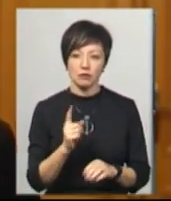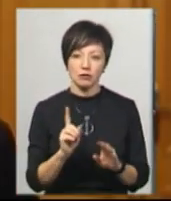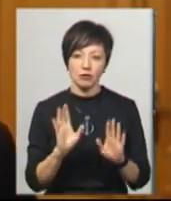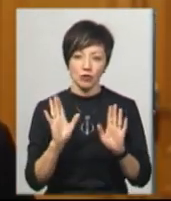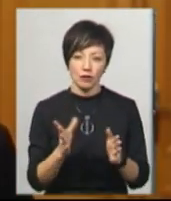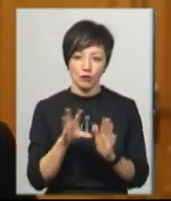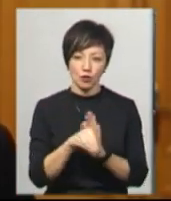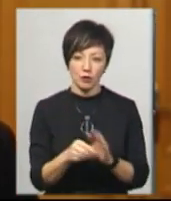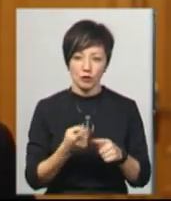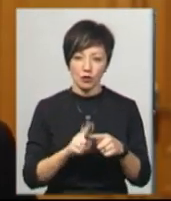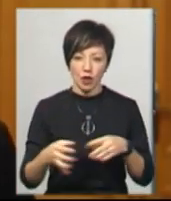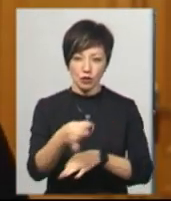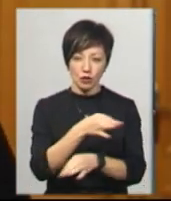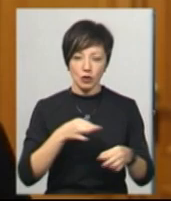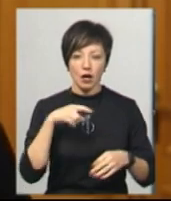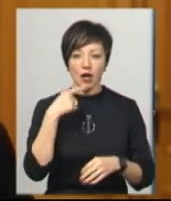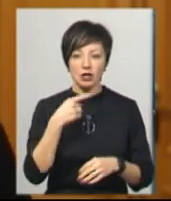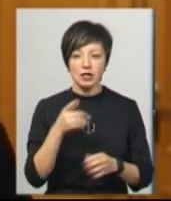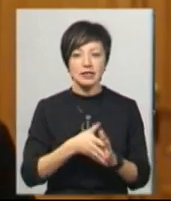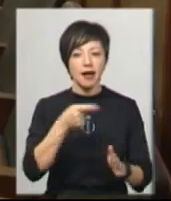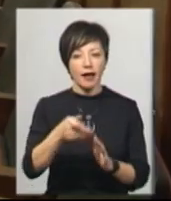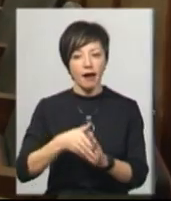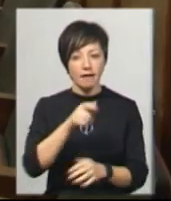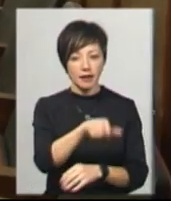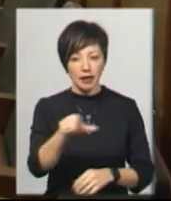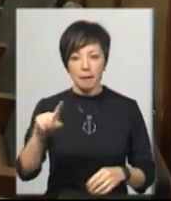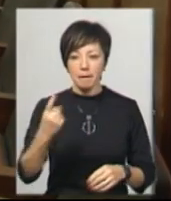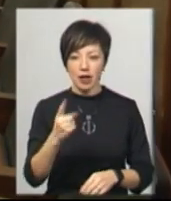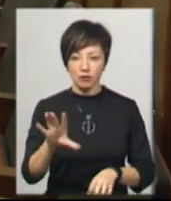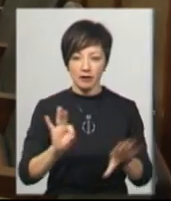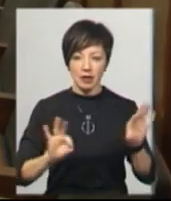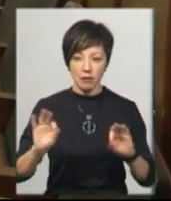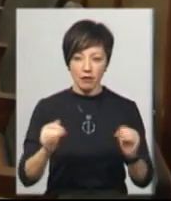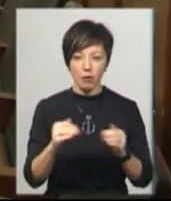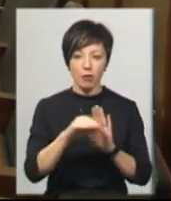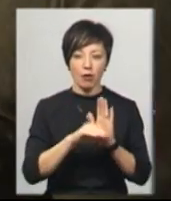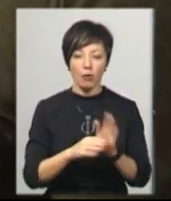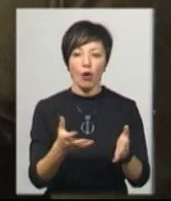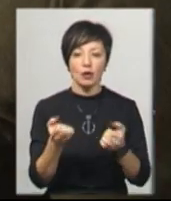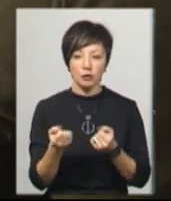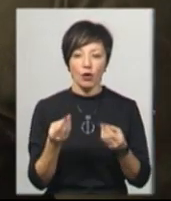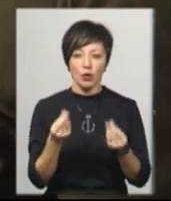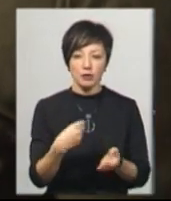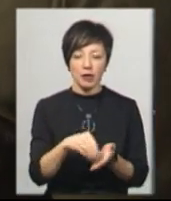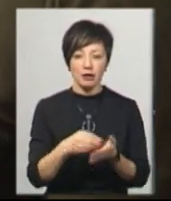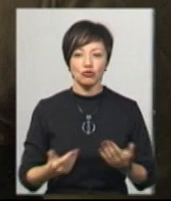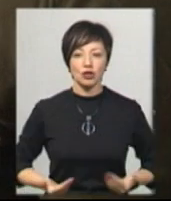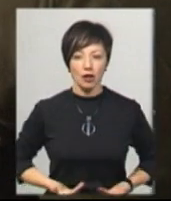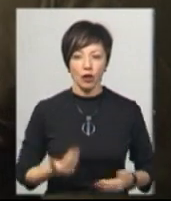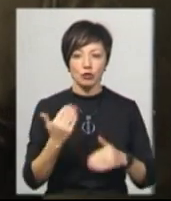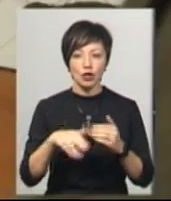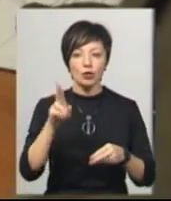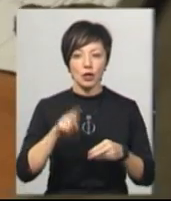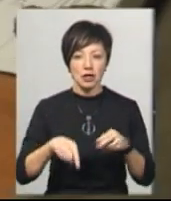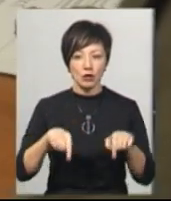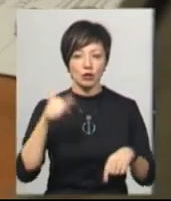дискусію. Антон Колумбет каже, що заявники, яких буде першими відібрано у рамках програми, отримають кошти на придбання житла уже до